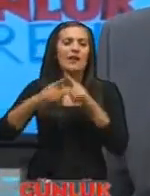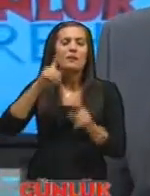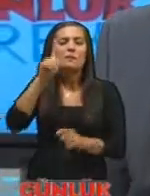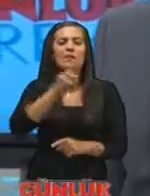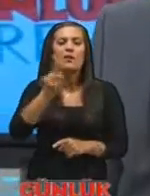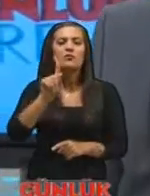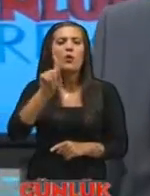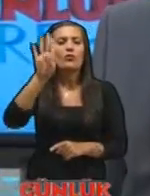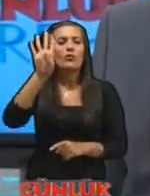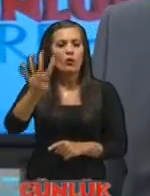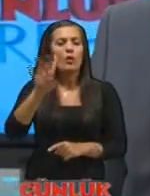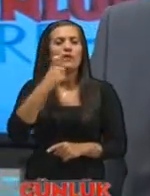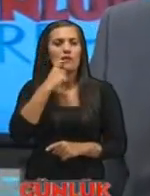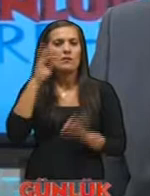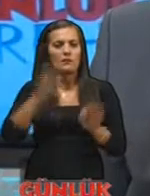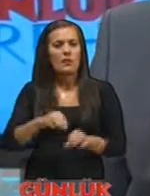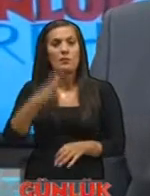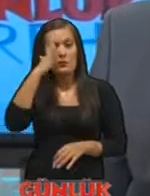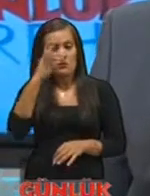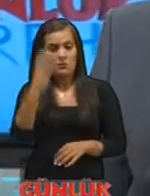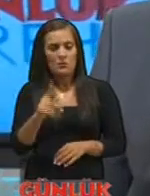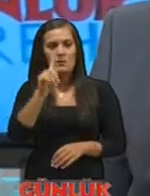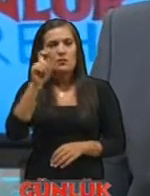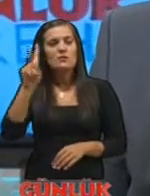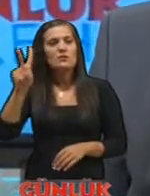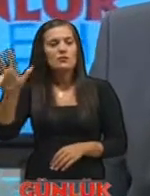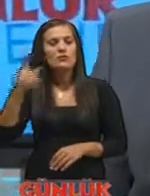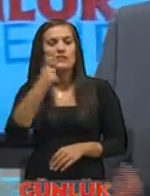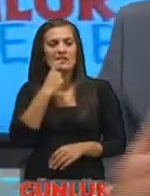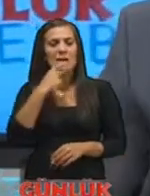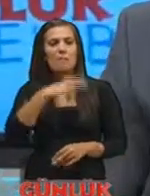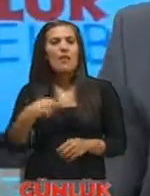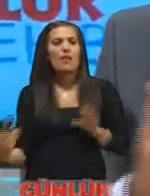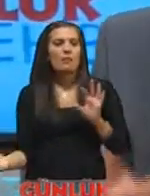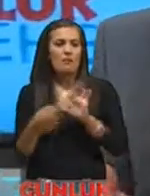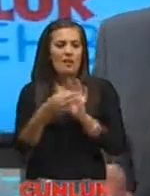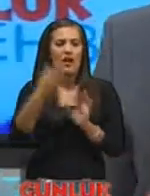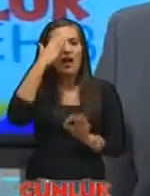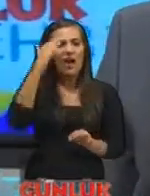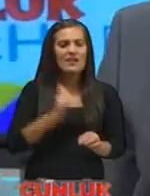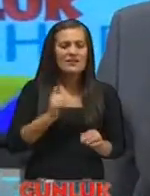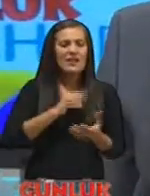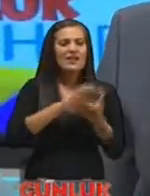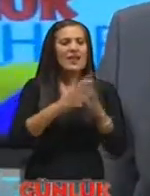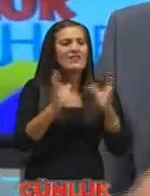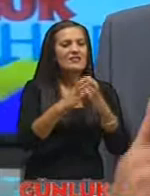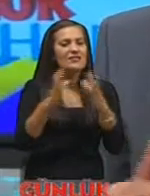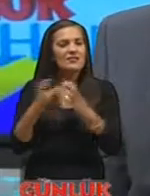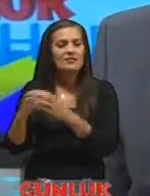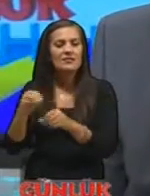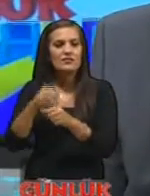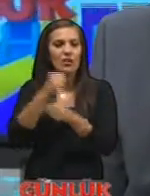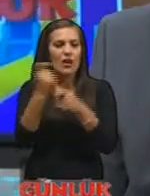profesyonel olarak 1923 yılında da belediyelere bağlandı askeriye teşkilatlarında görev alındı